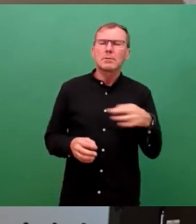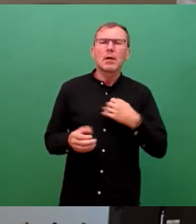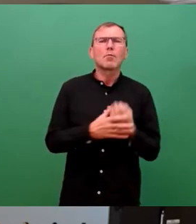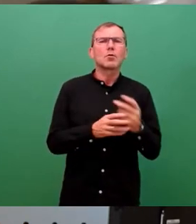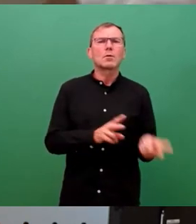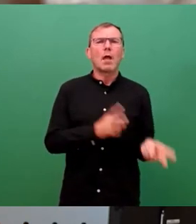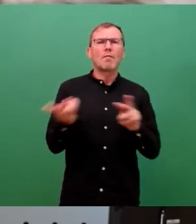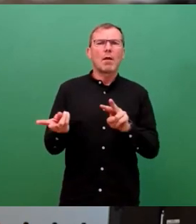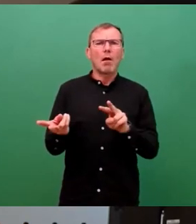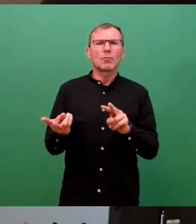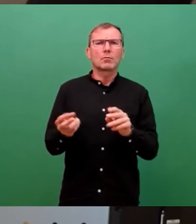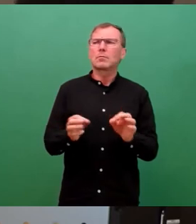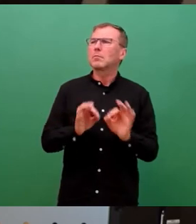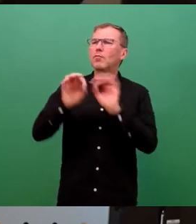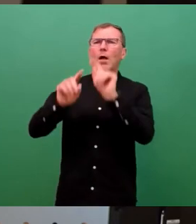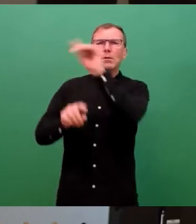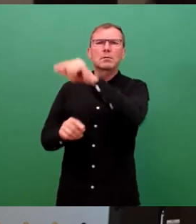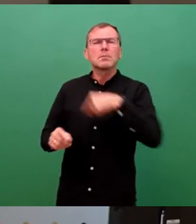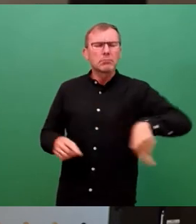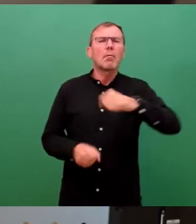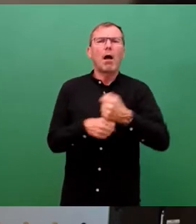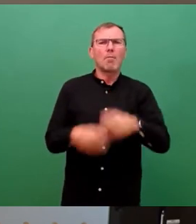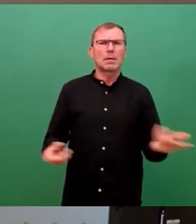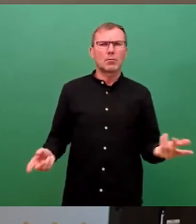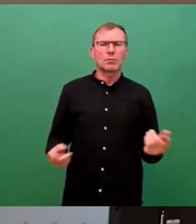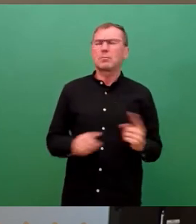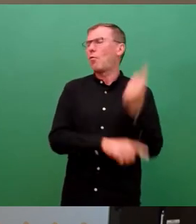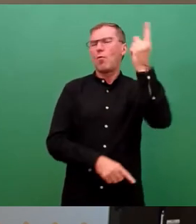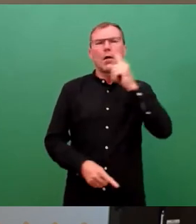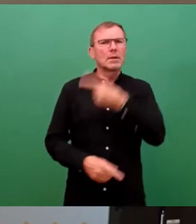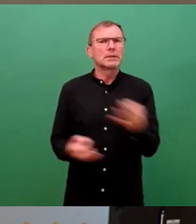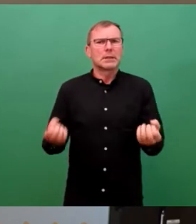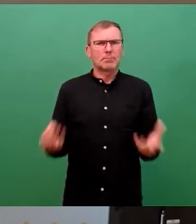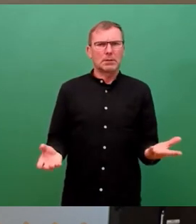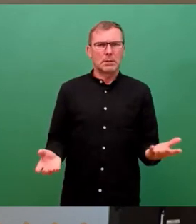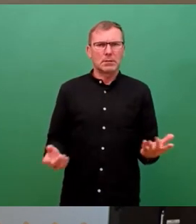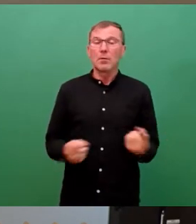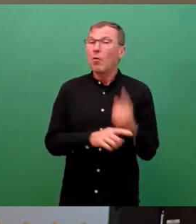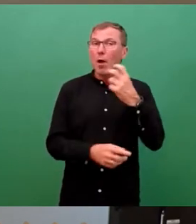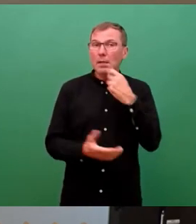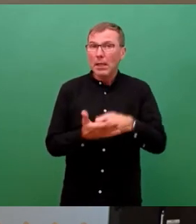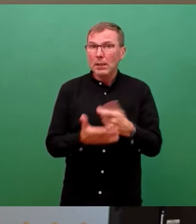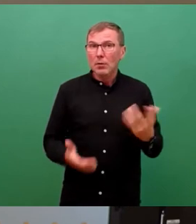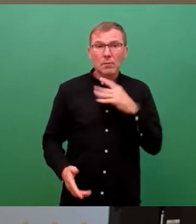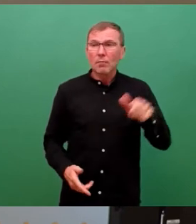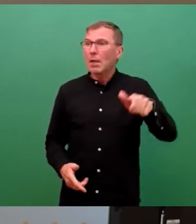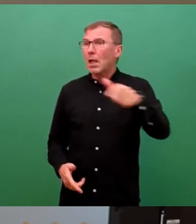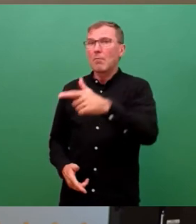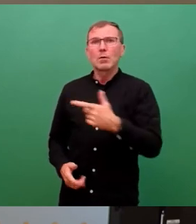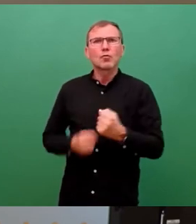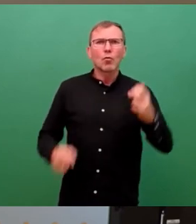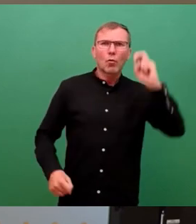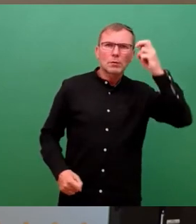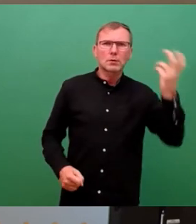Arbeitslosigkeit führen, wenn nicht sofort etwas passiert. Aufgrund der hohen Energiekosten haben mittlerweile viele Menschen große Sorge um ihr